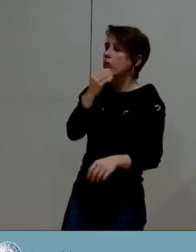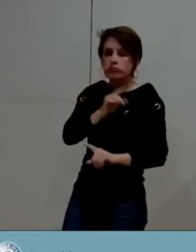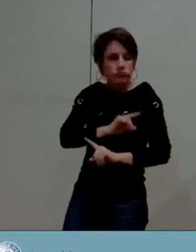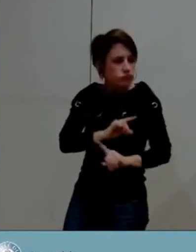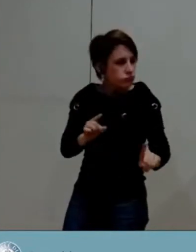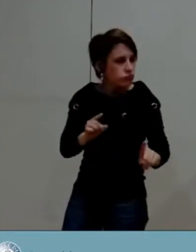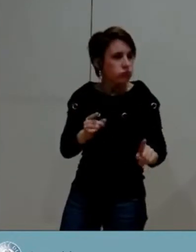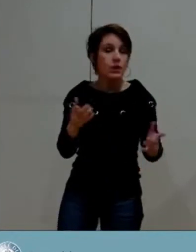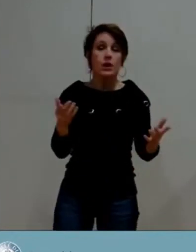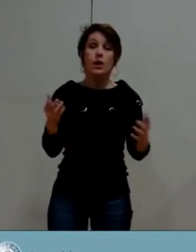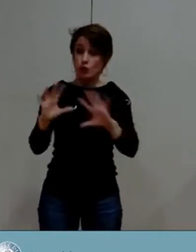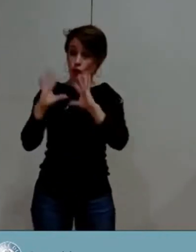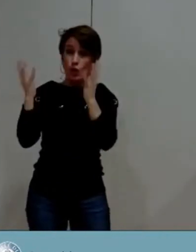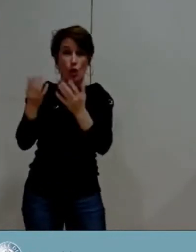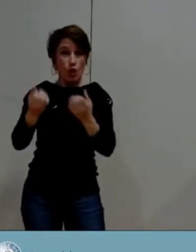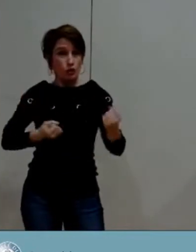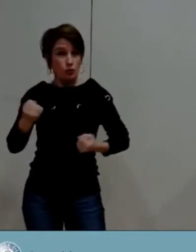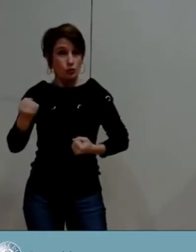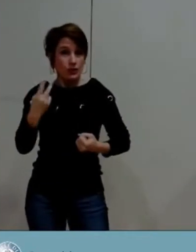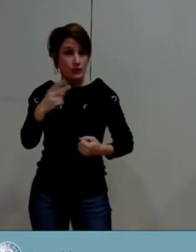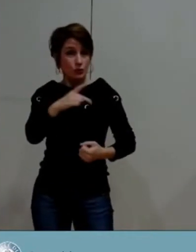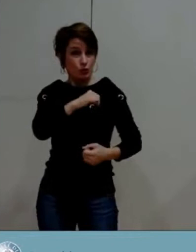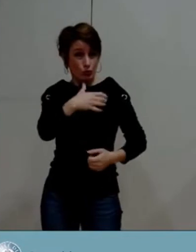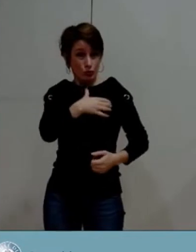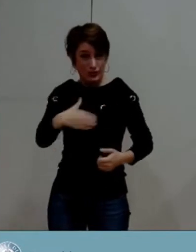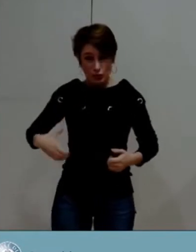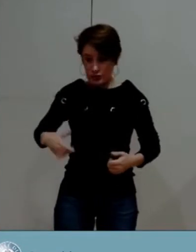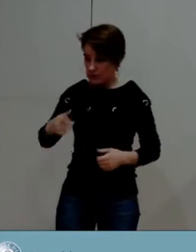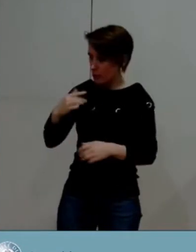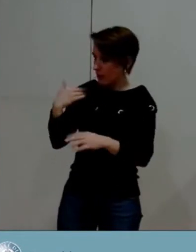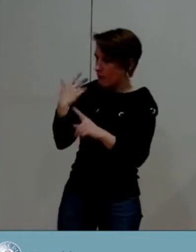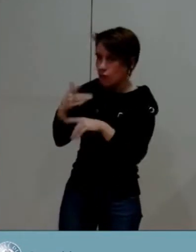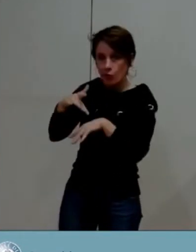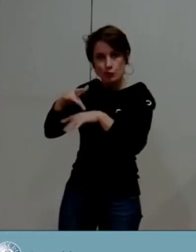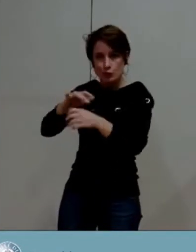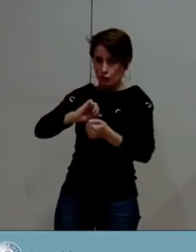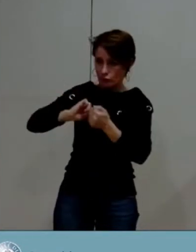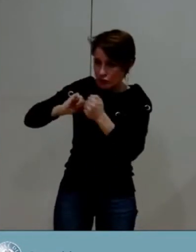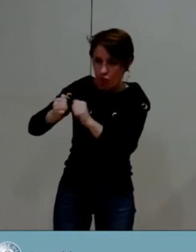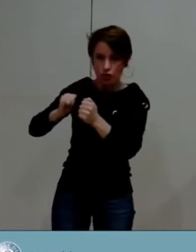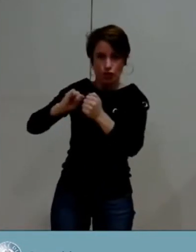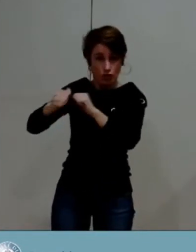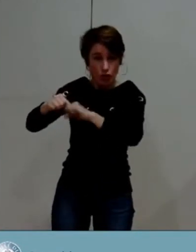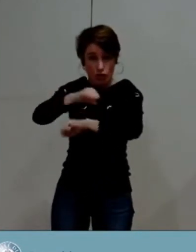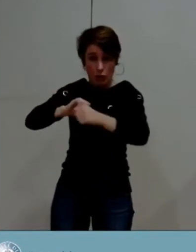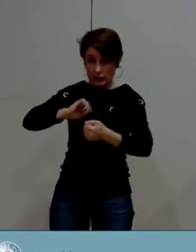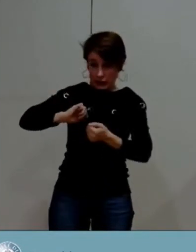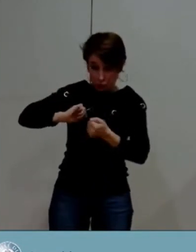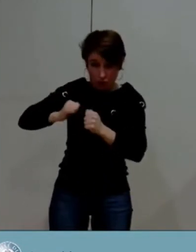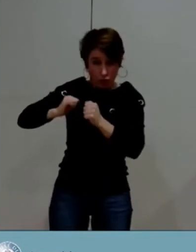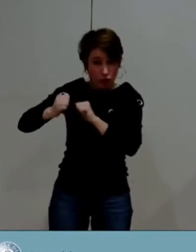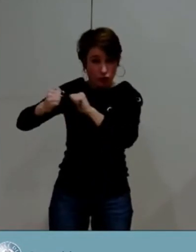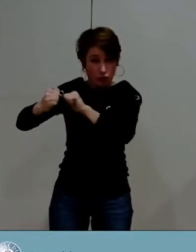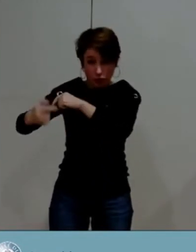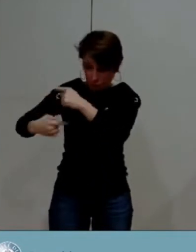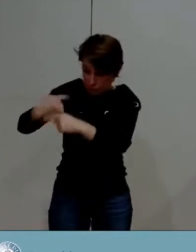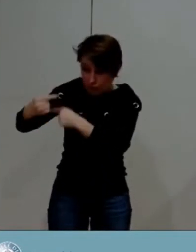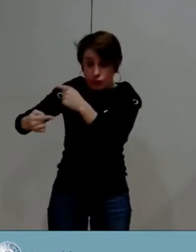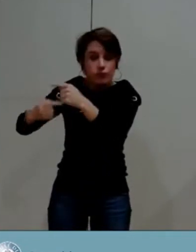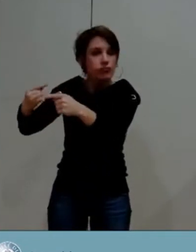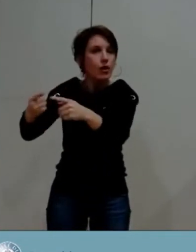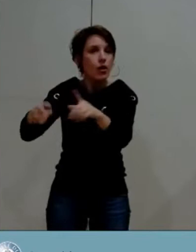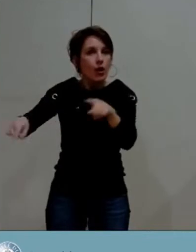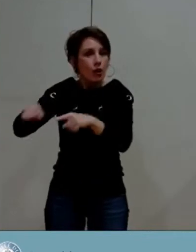restructuration qui impacte nécessairement leur environnement quotidien, leurs habitudes forgées au service de la collectivité